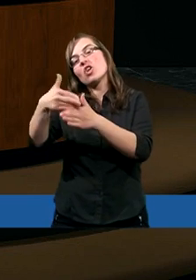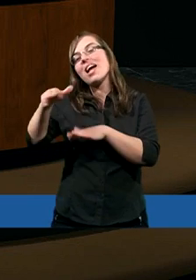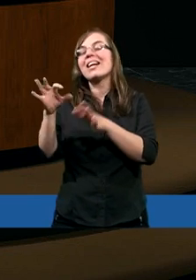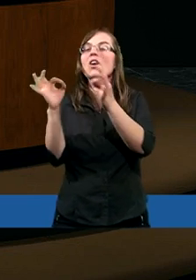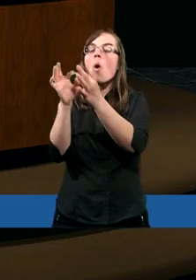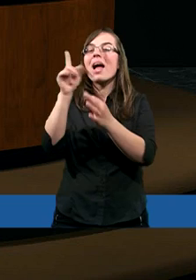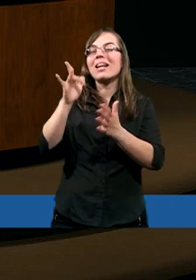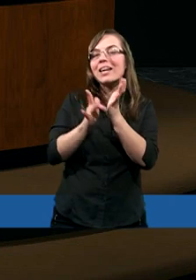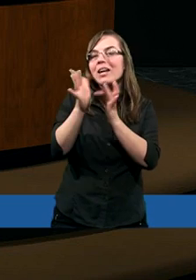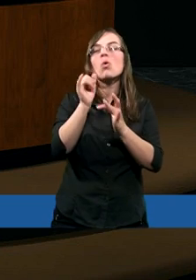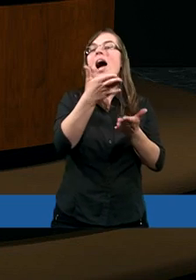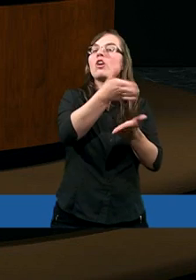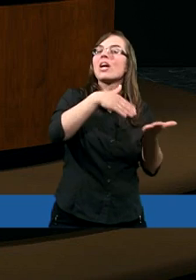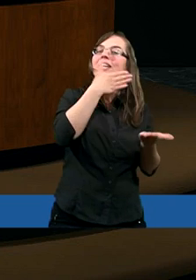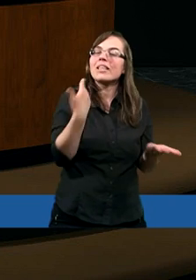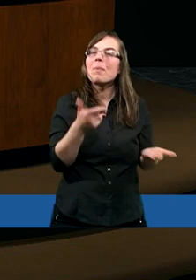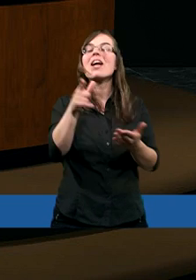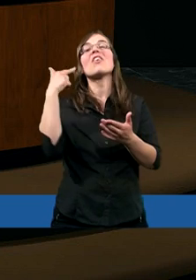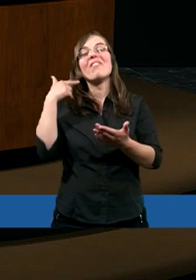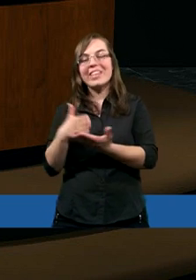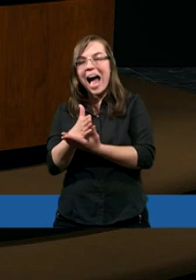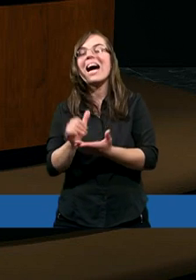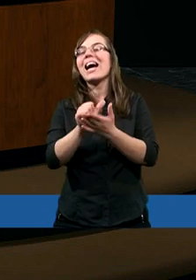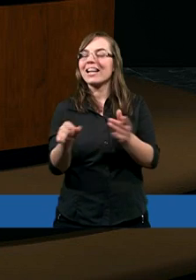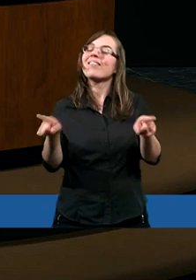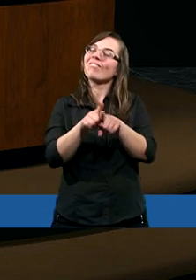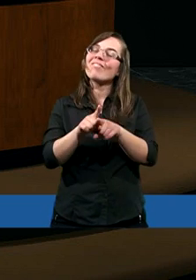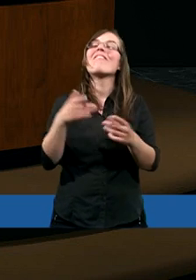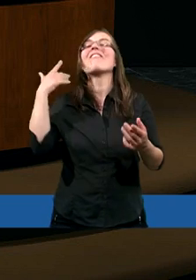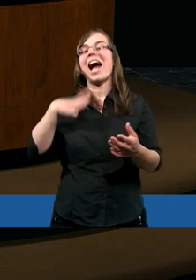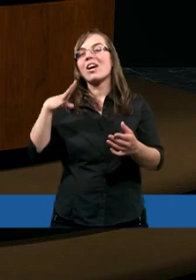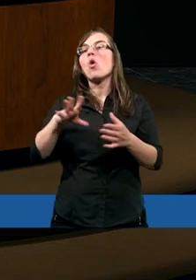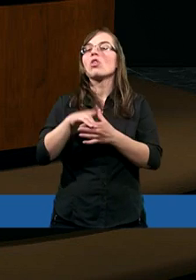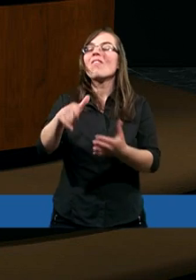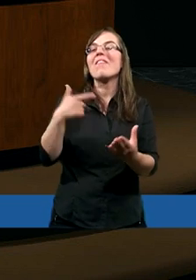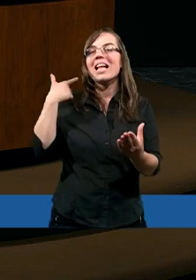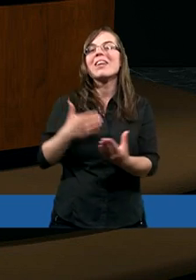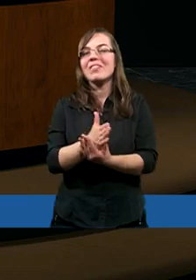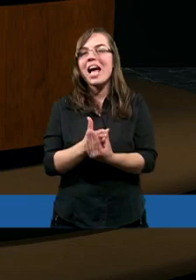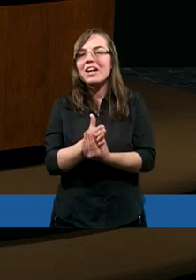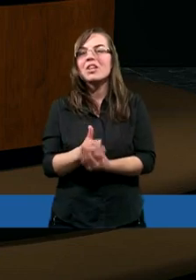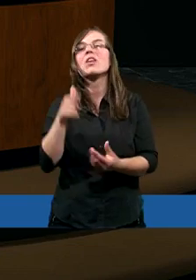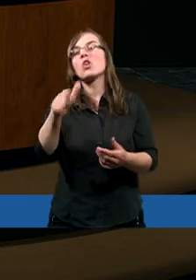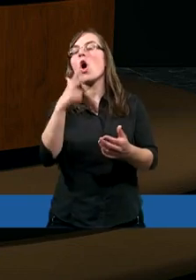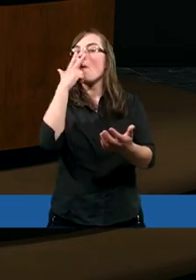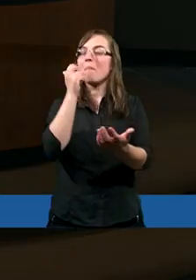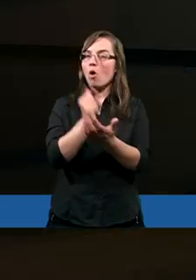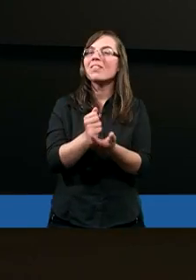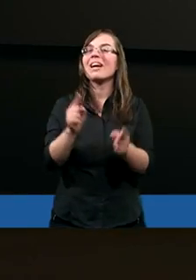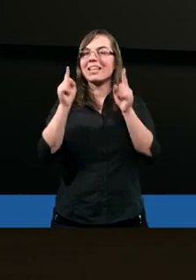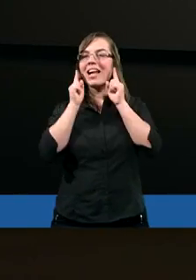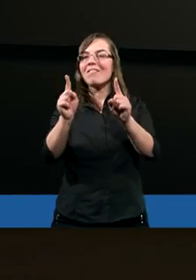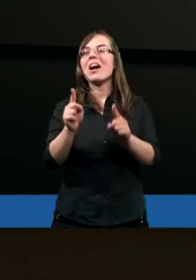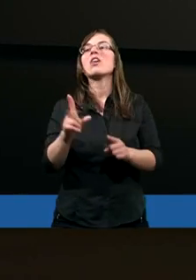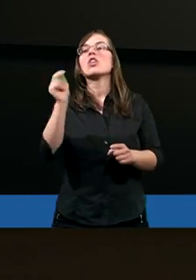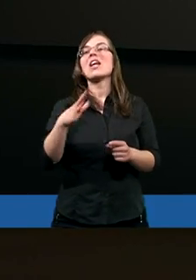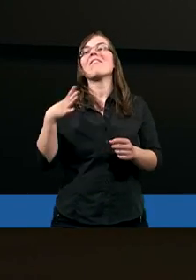jest równie wartościowa, co jego i pozostałych apostołów. Tylko potwierdza fakt, że jeżeli